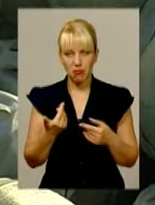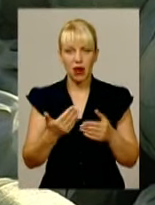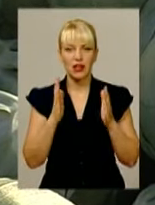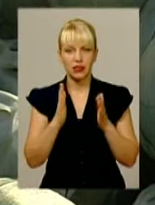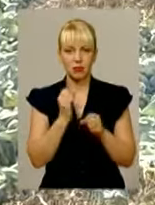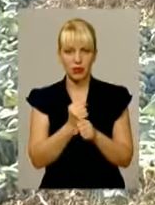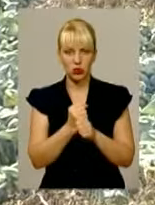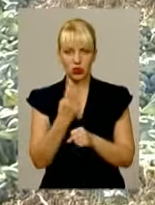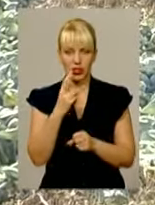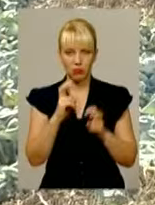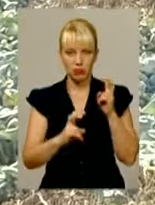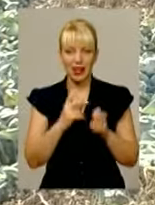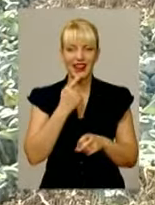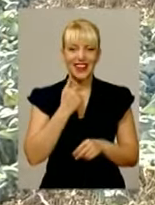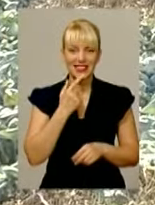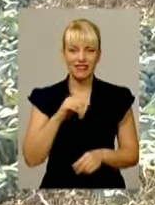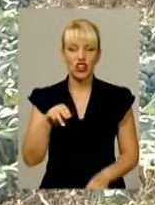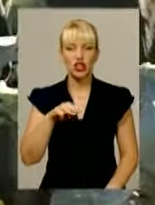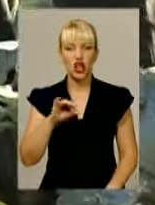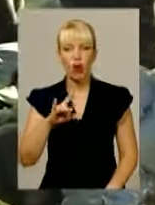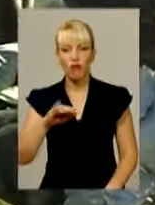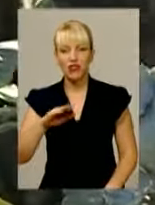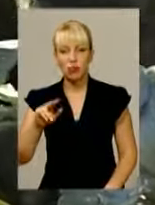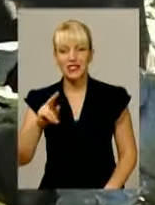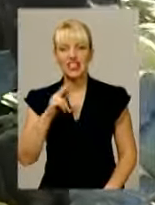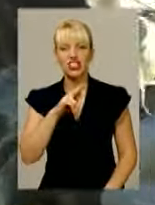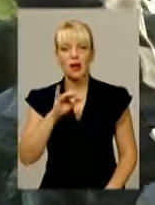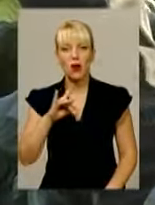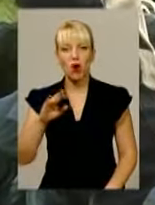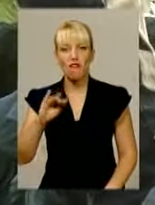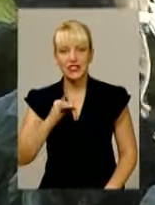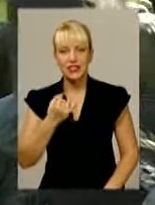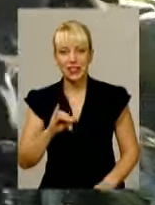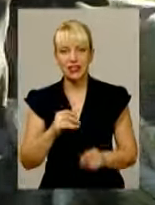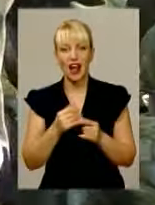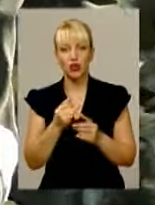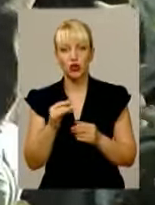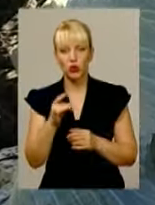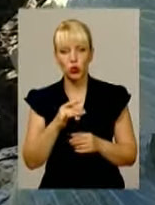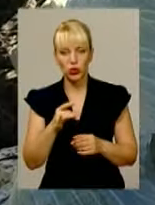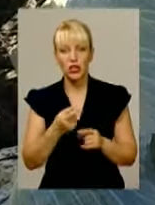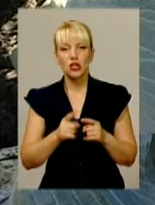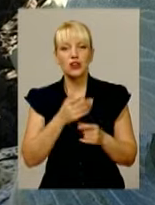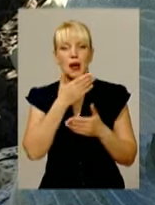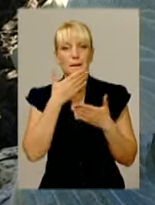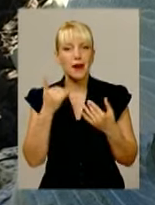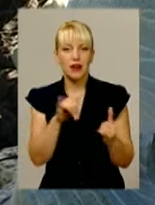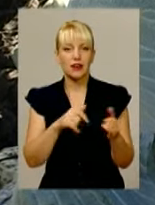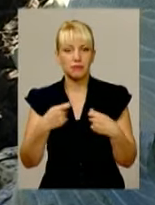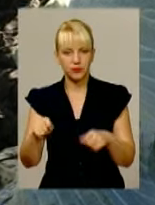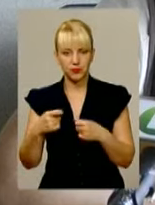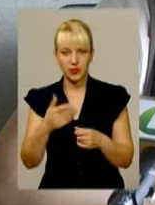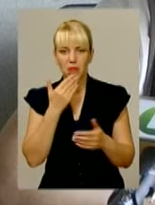підприємства у Красилівському, Теофіпольському та Чеміровецькому районах. Головна причина – відсутність налагоджених ринків збуту, кажуть